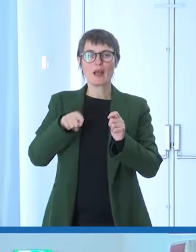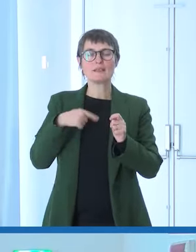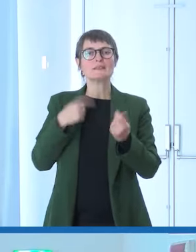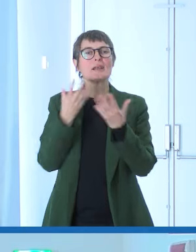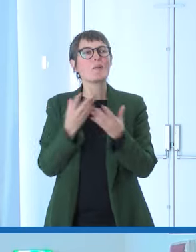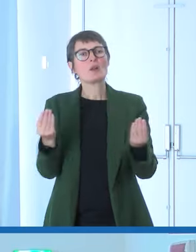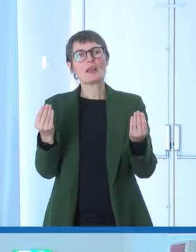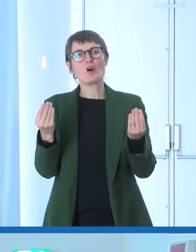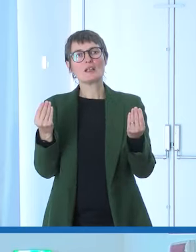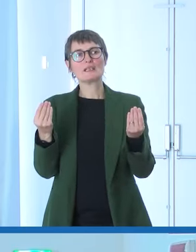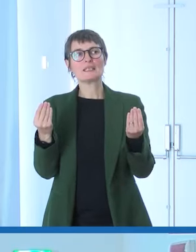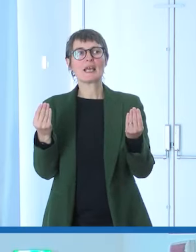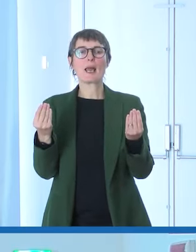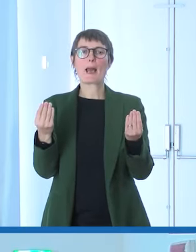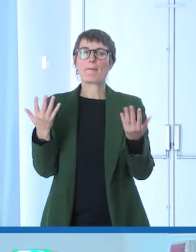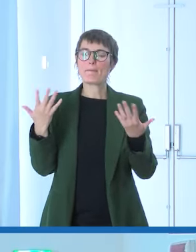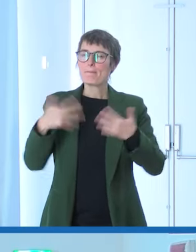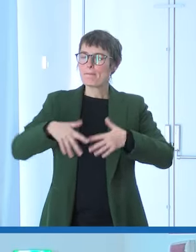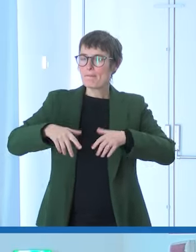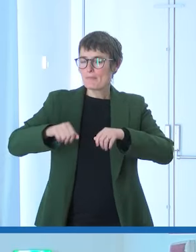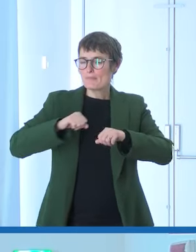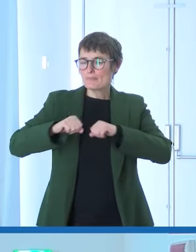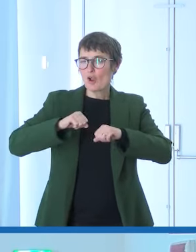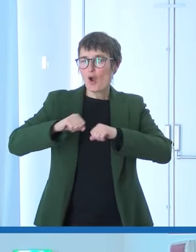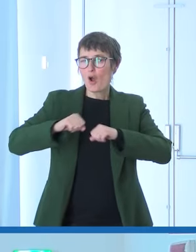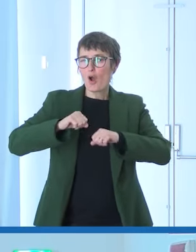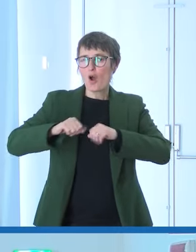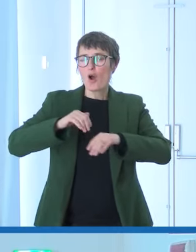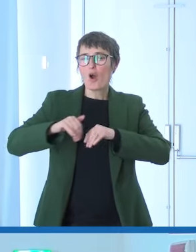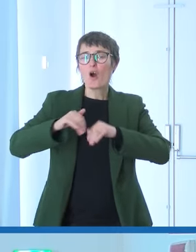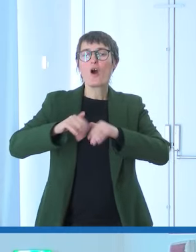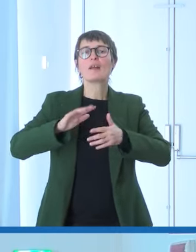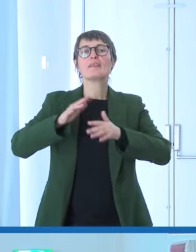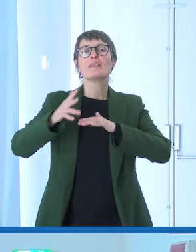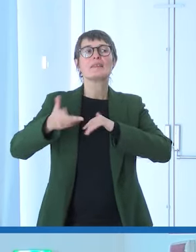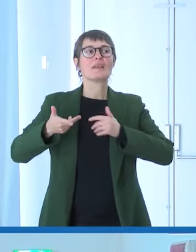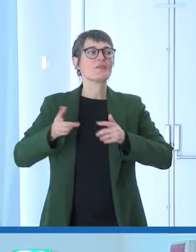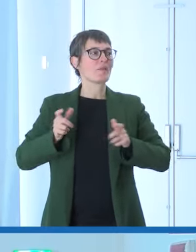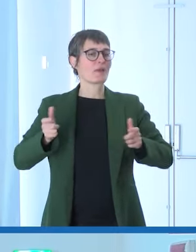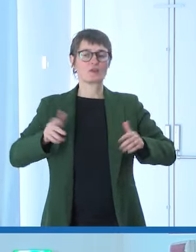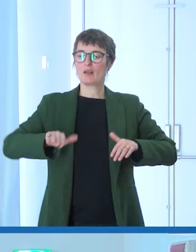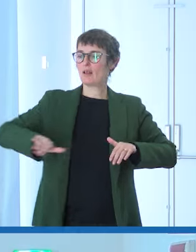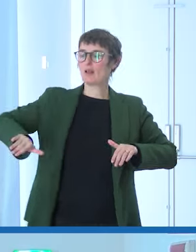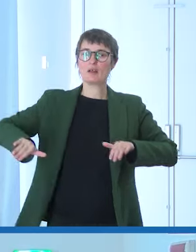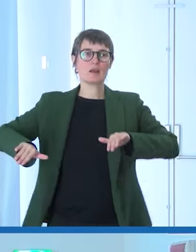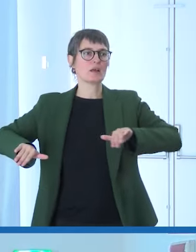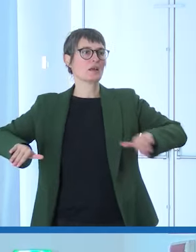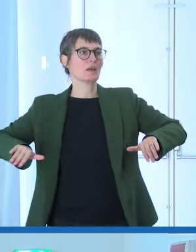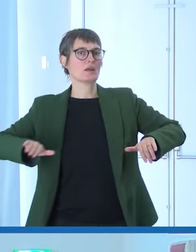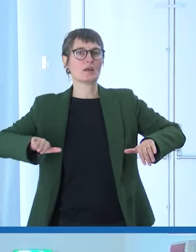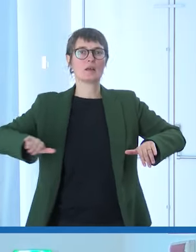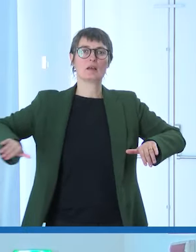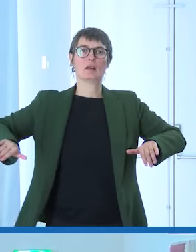questa corsa sfrenata è margina e mette ai lati e non